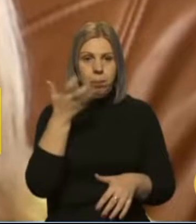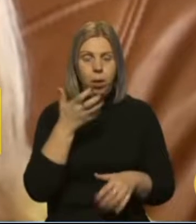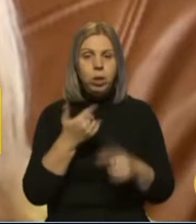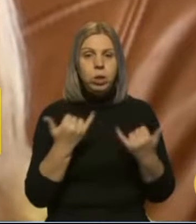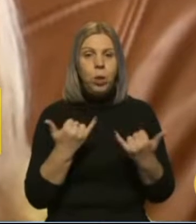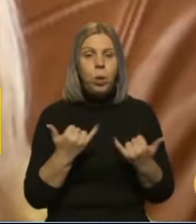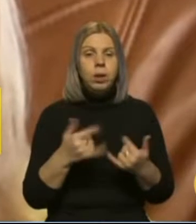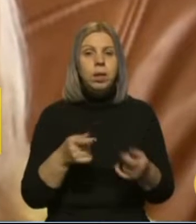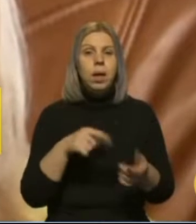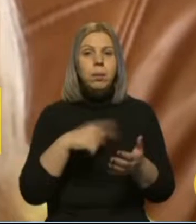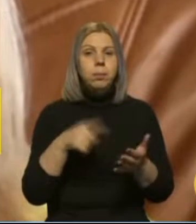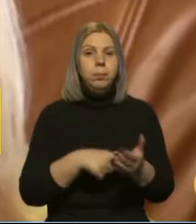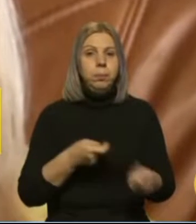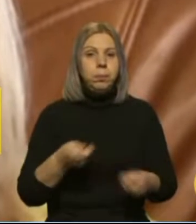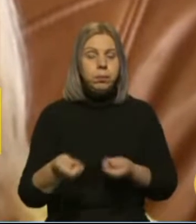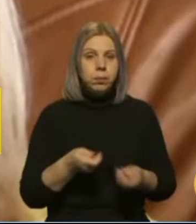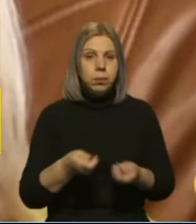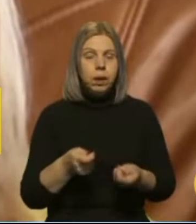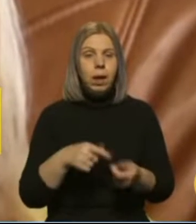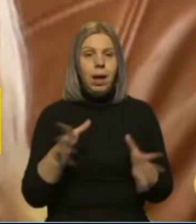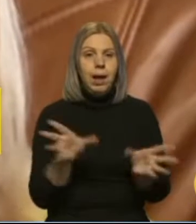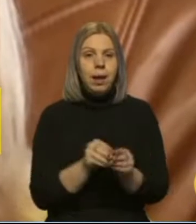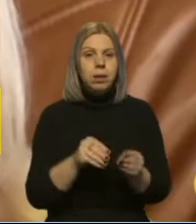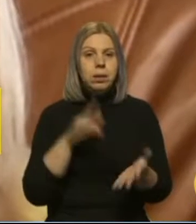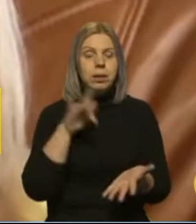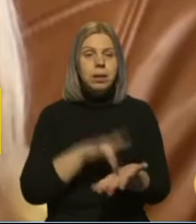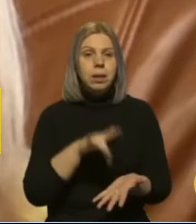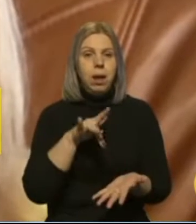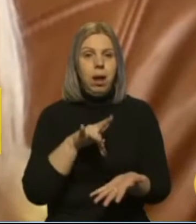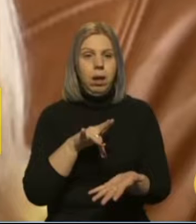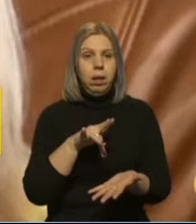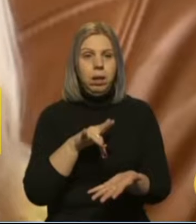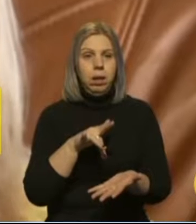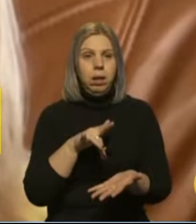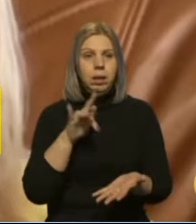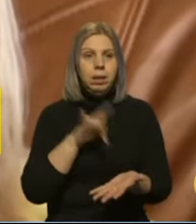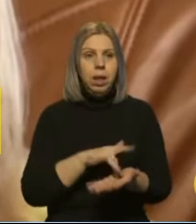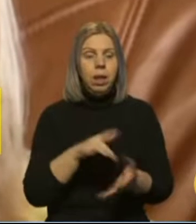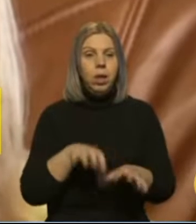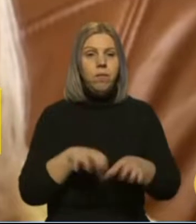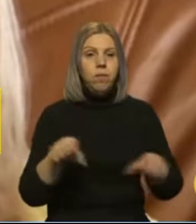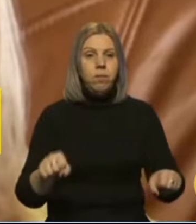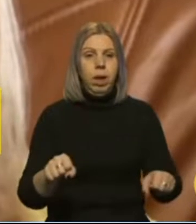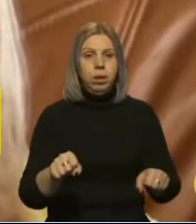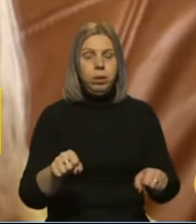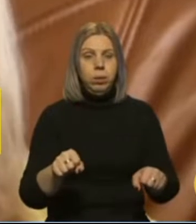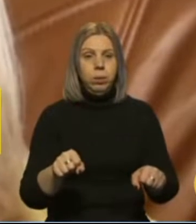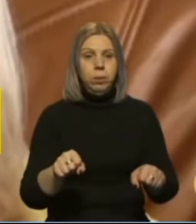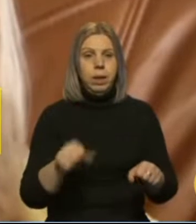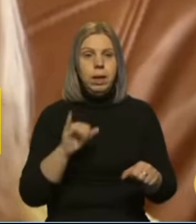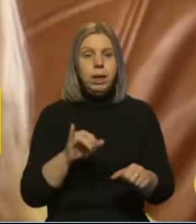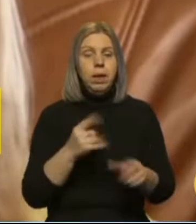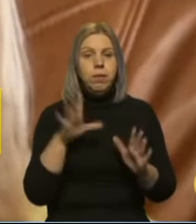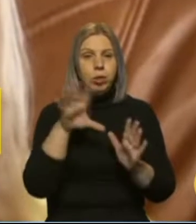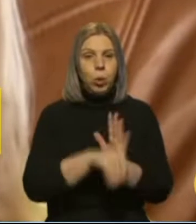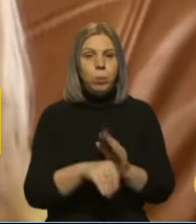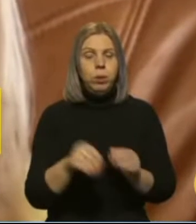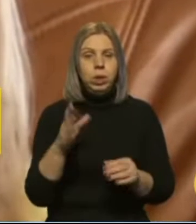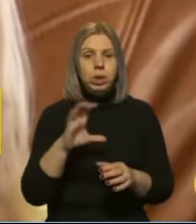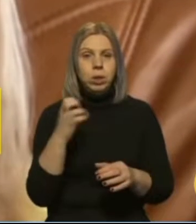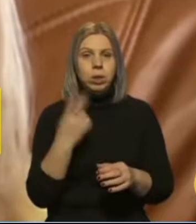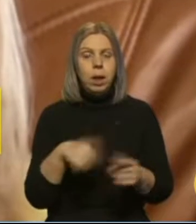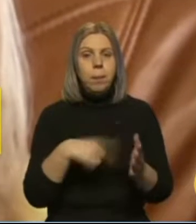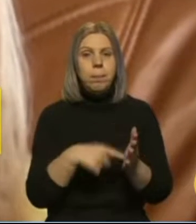сьогодні органи місцевого самоврядування разом з центральною владою, в тому числі з